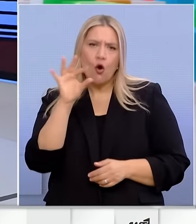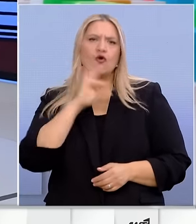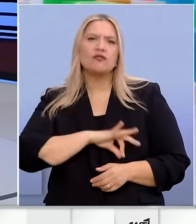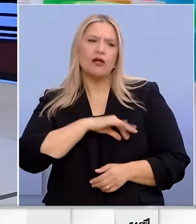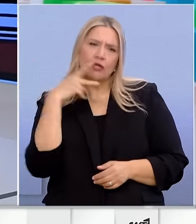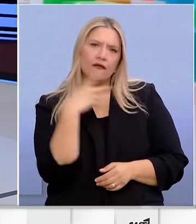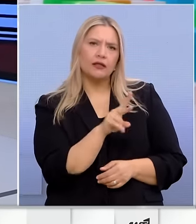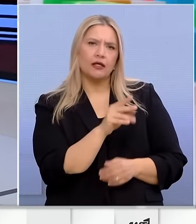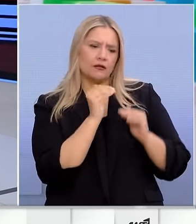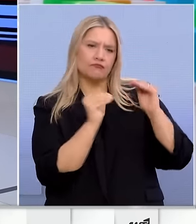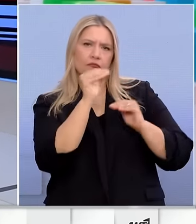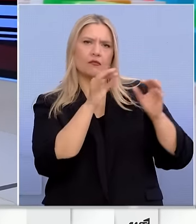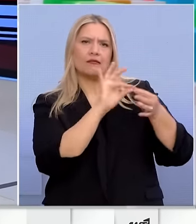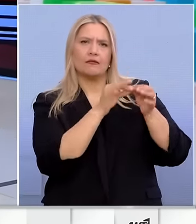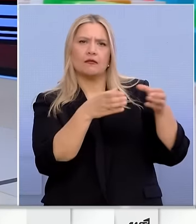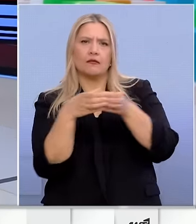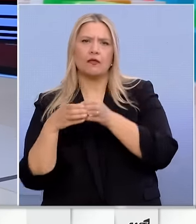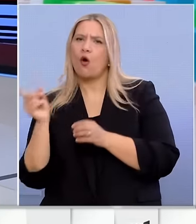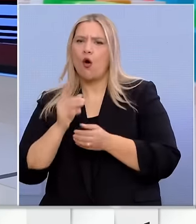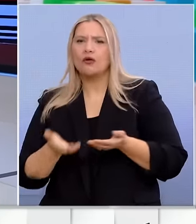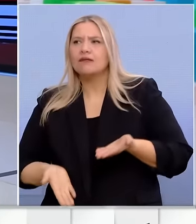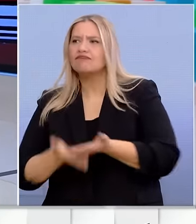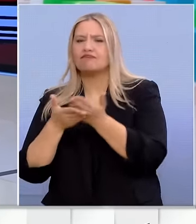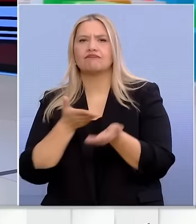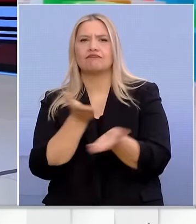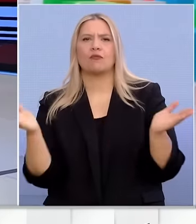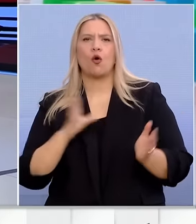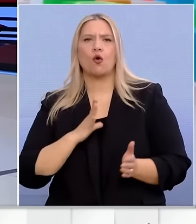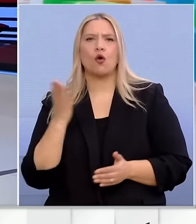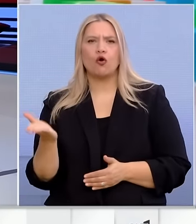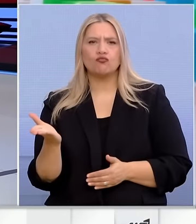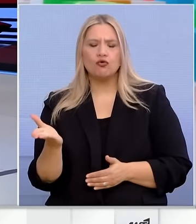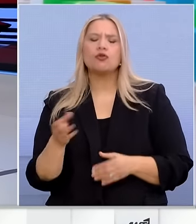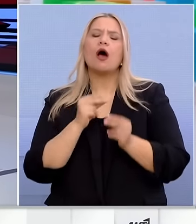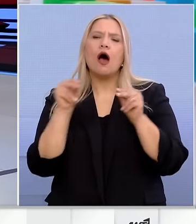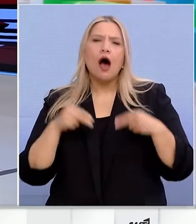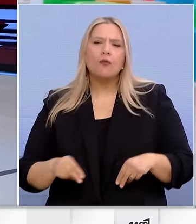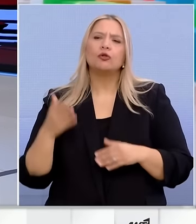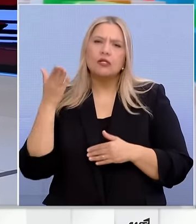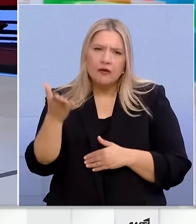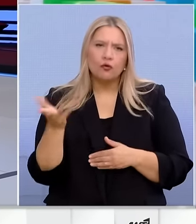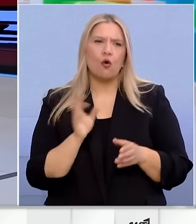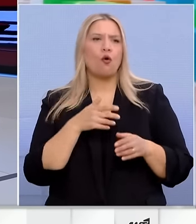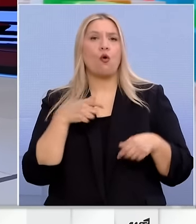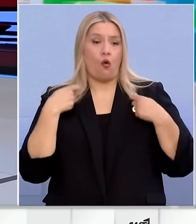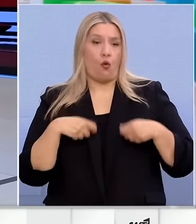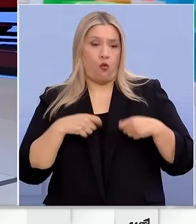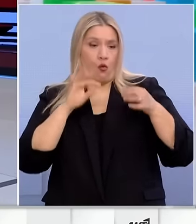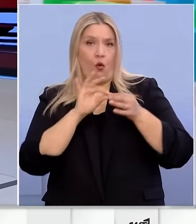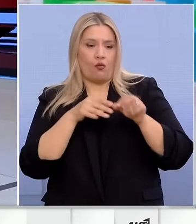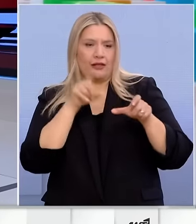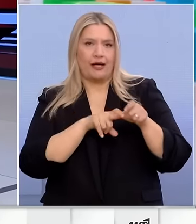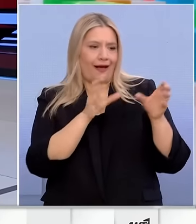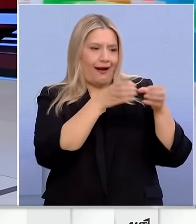επίλυση λαϊκών προβλημάτων, εκεί οδηγεί. Γιατί εκτινάζει, μεγαλώνει τη μάζα του χρήματος που δεν